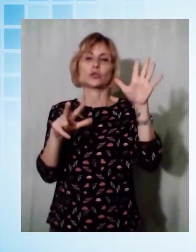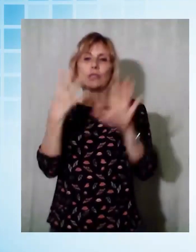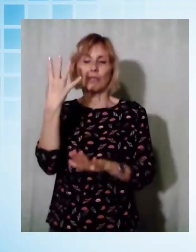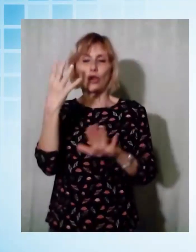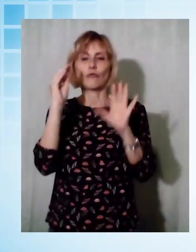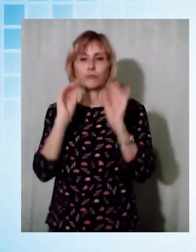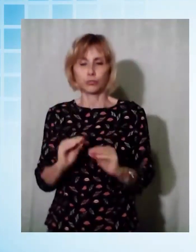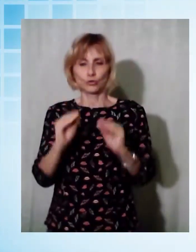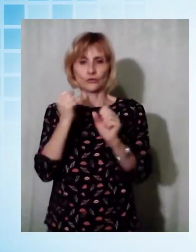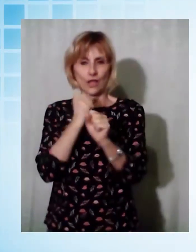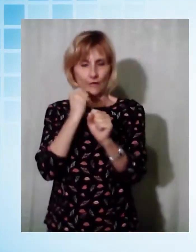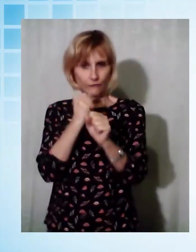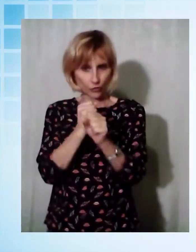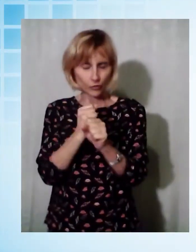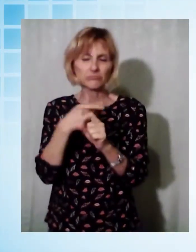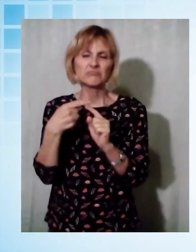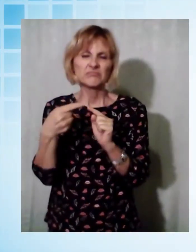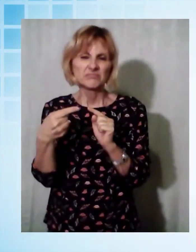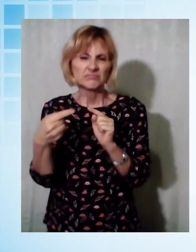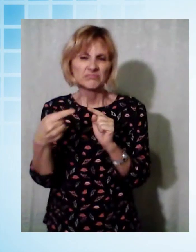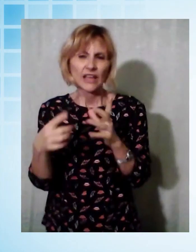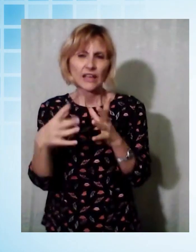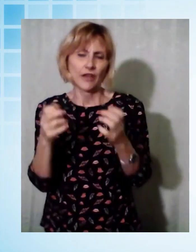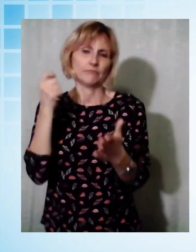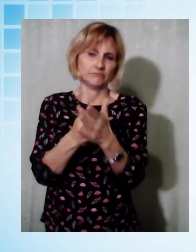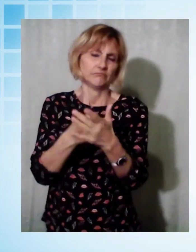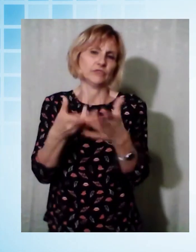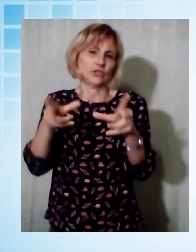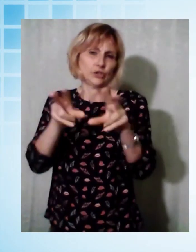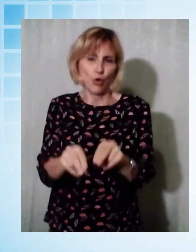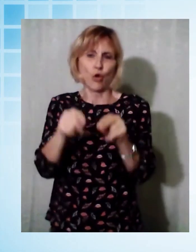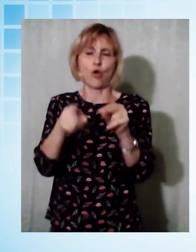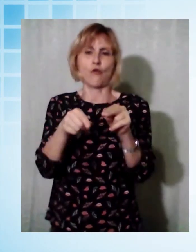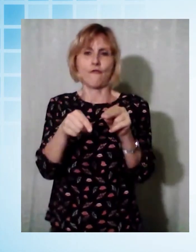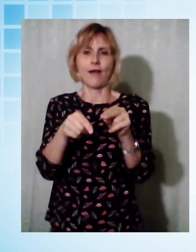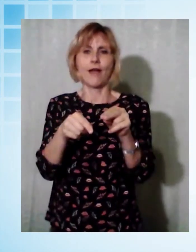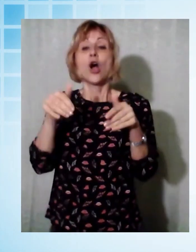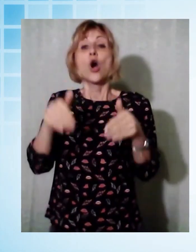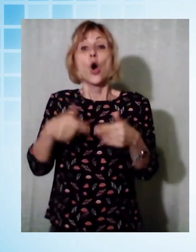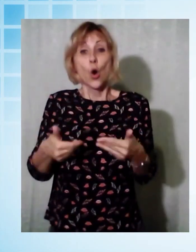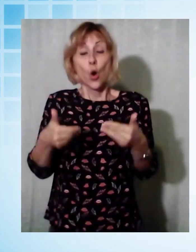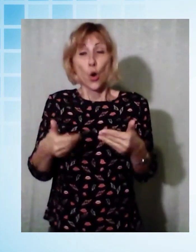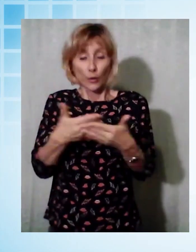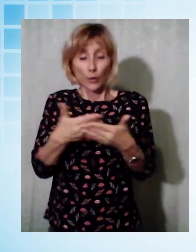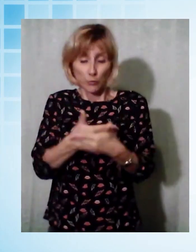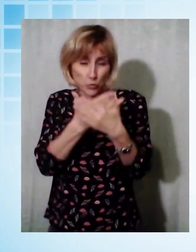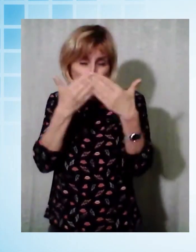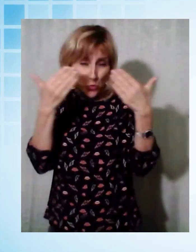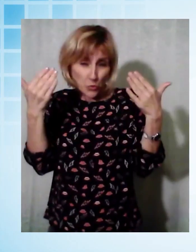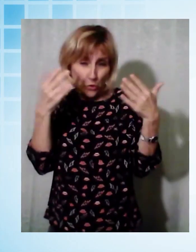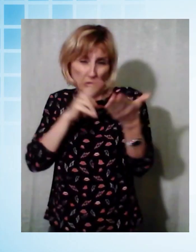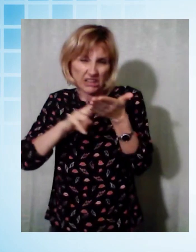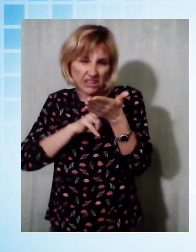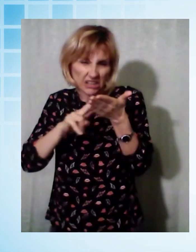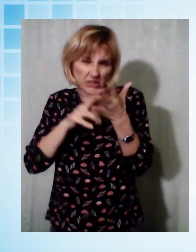stata poi rilevata dalla Idrotherm. Ora però fa bella mossa di sé non un muro di bozze grigio e anonimo ma un muro che racconta. Sì